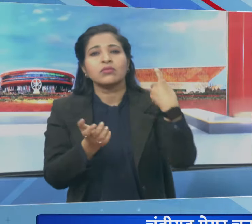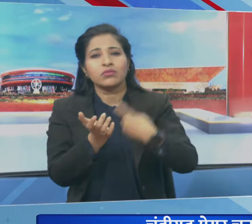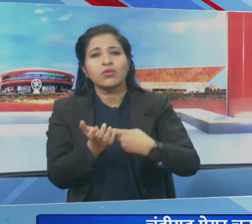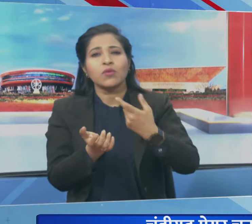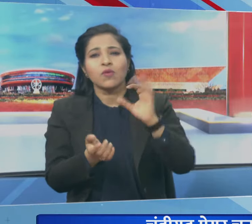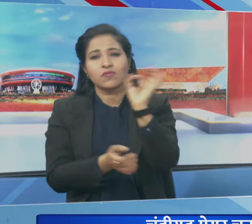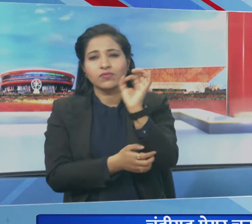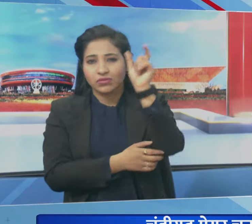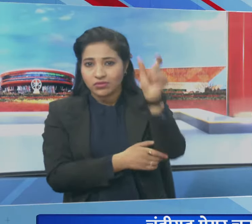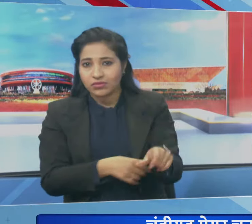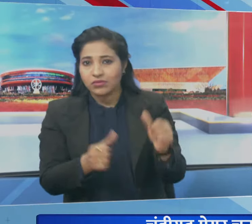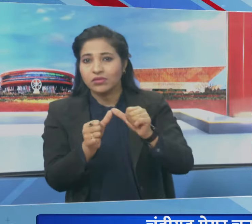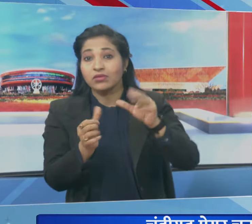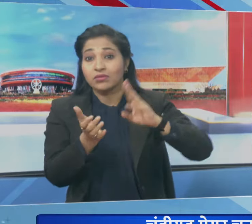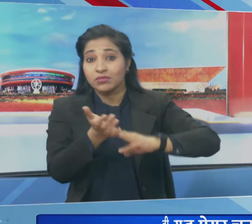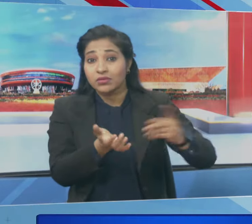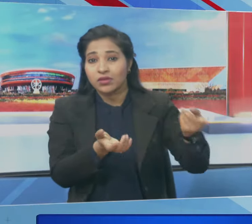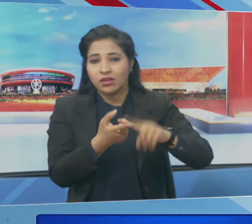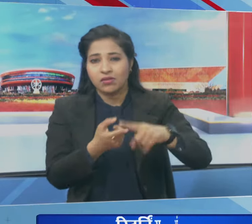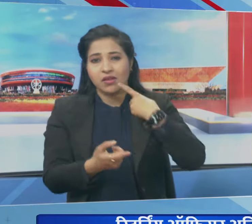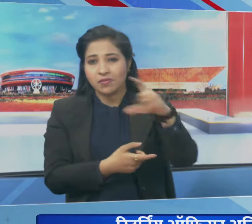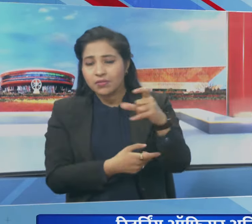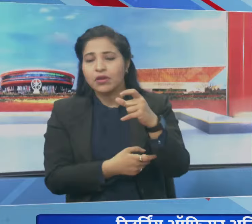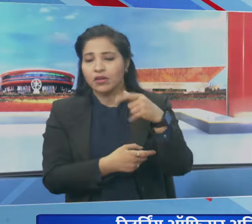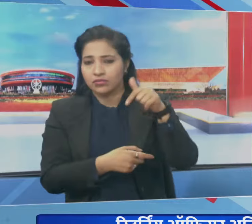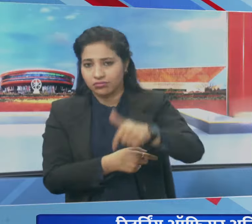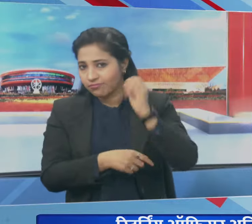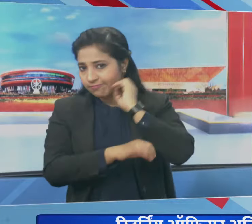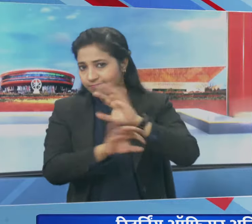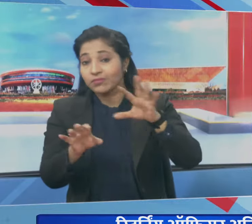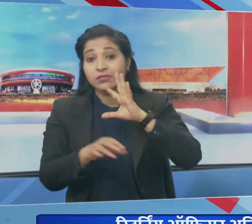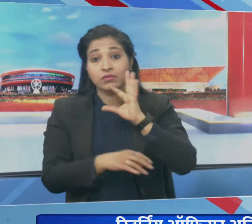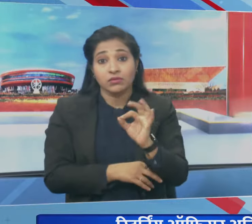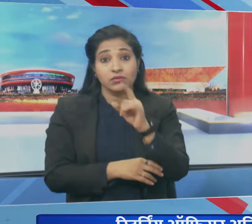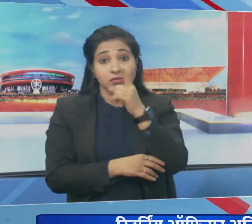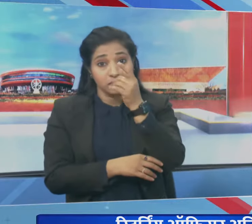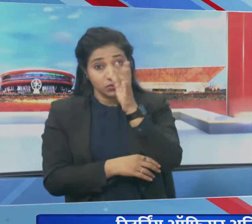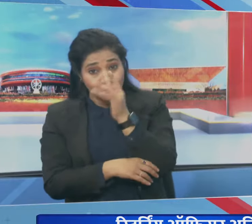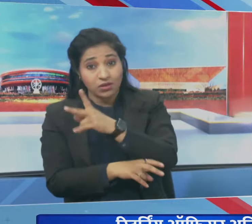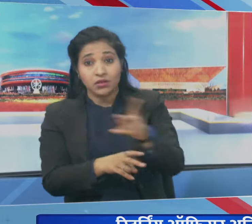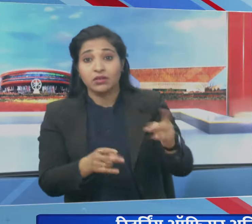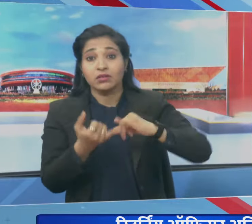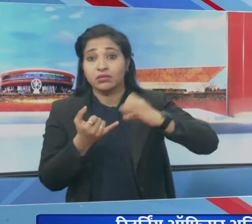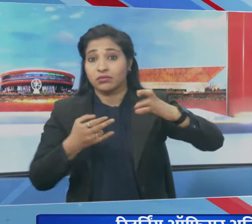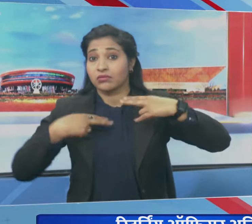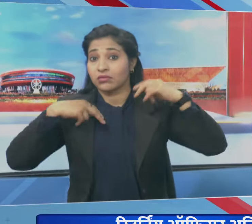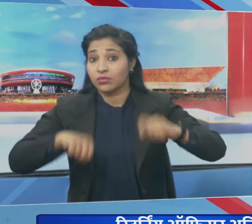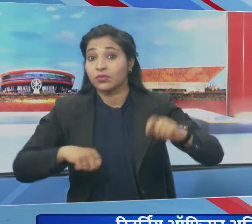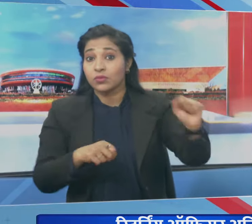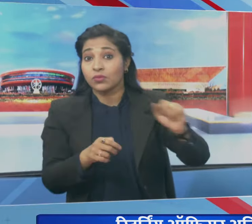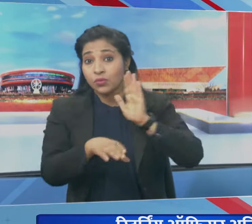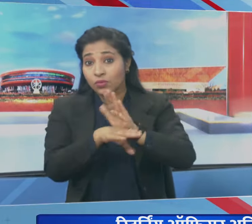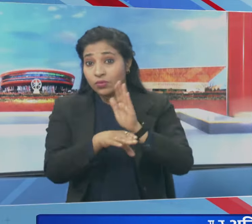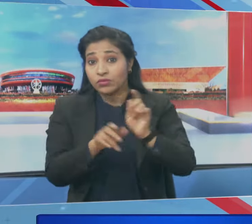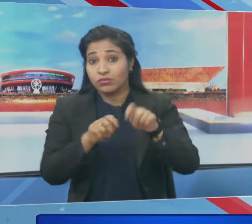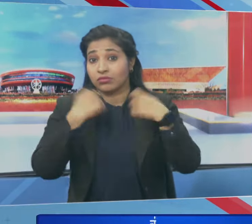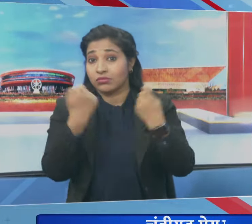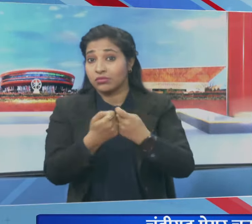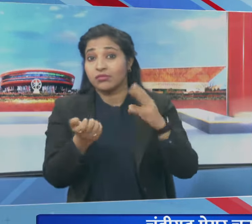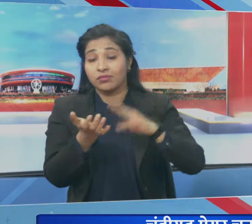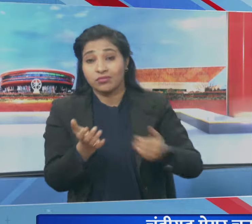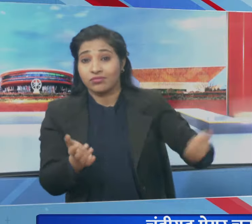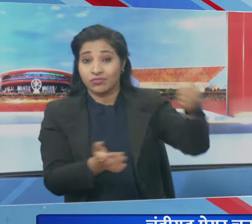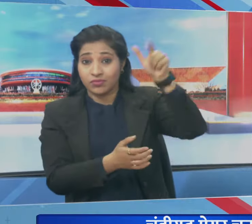अनील मसी पर लगे आरोपो पर सुनवाई करेगा सुप्रीम कोर्ट आप कॉंग्रिस गडबंधन के मेर पत के उमीदवार रहे